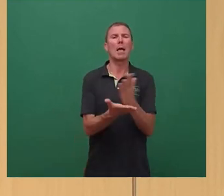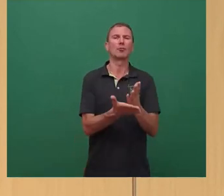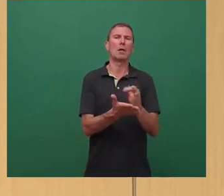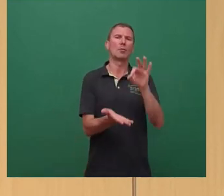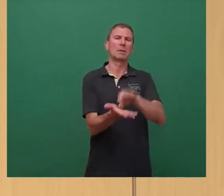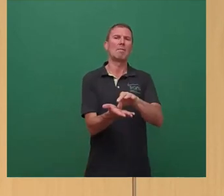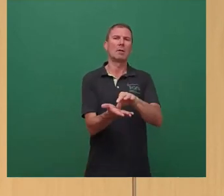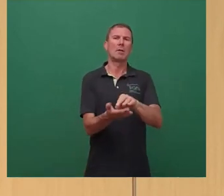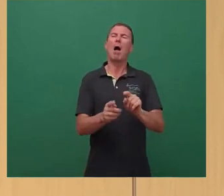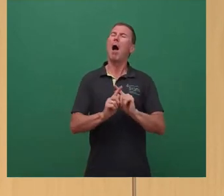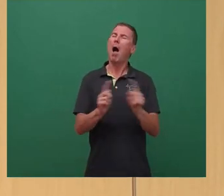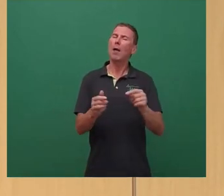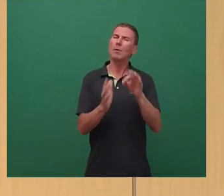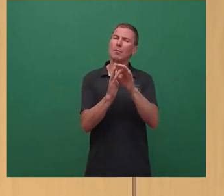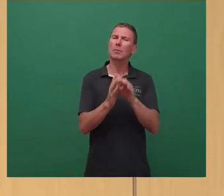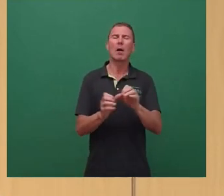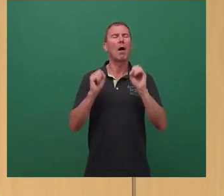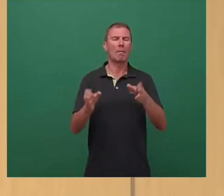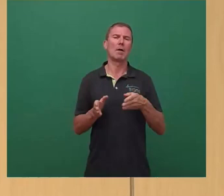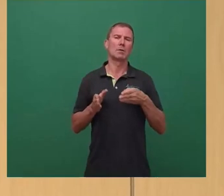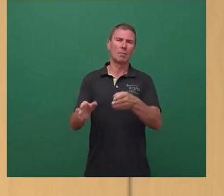wäre hochgradig fahrlässig. Vielen Dank.